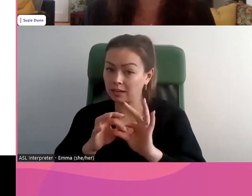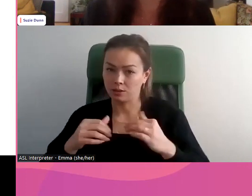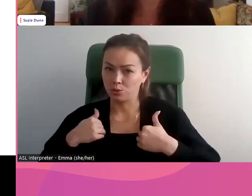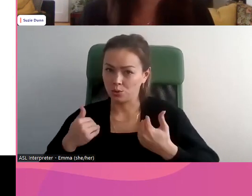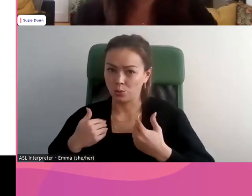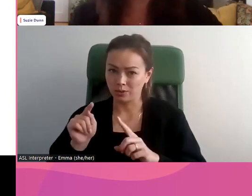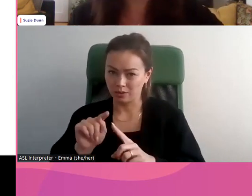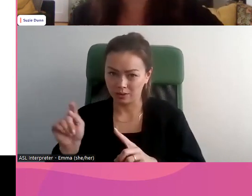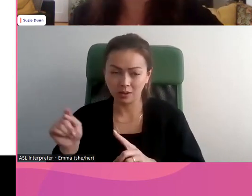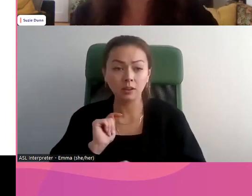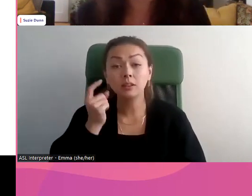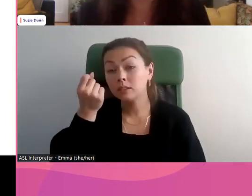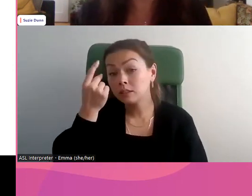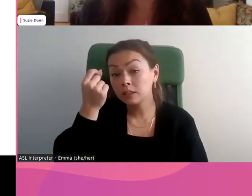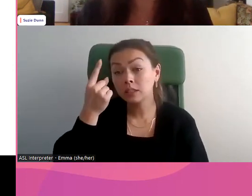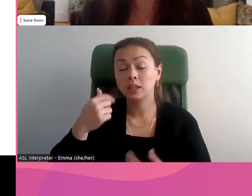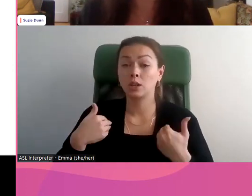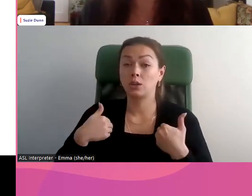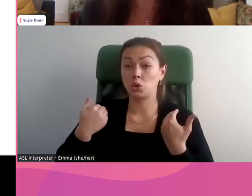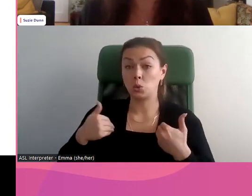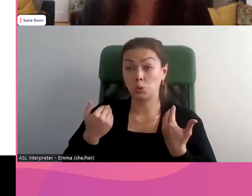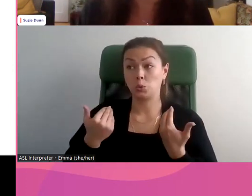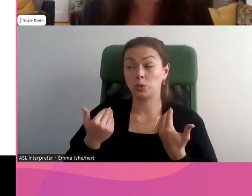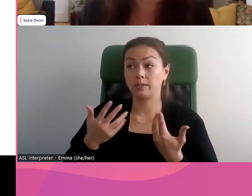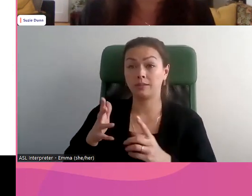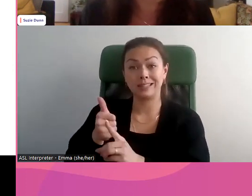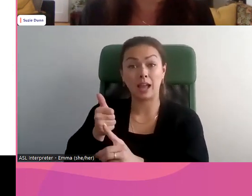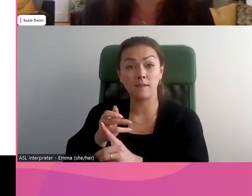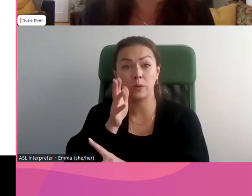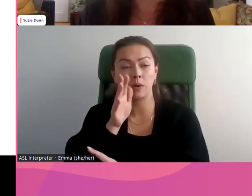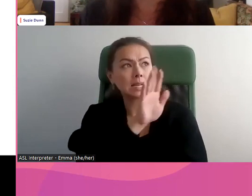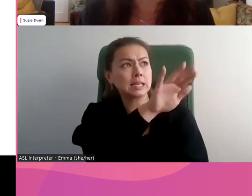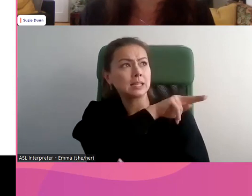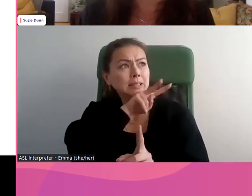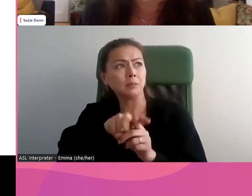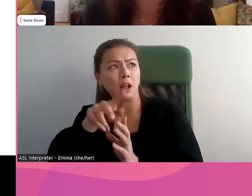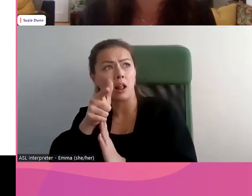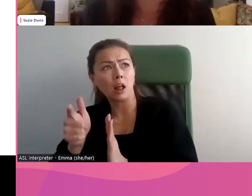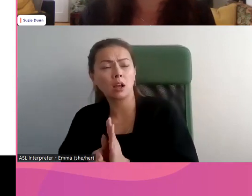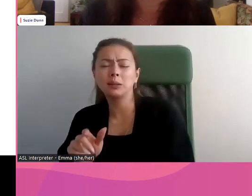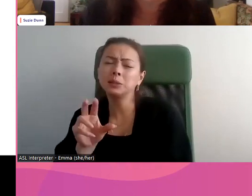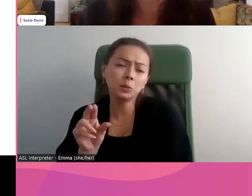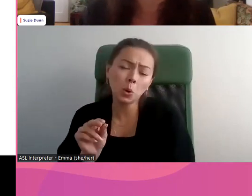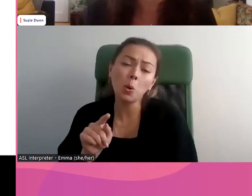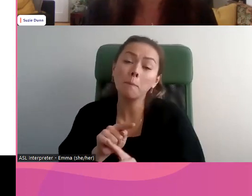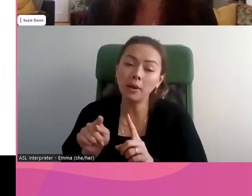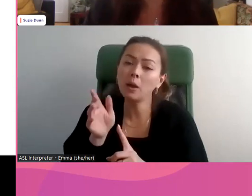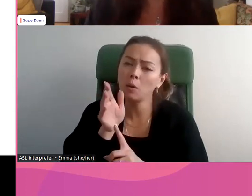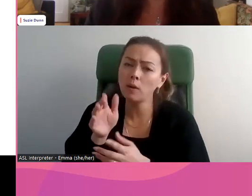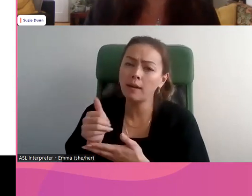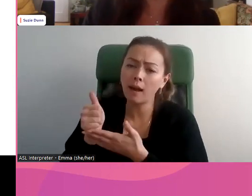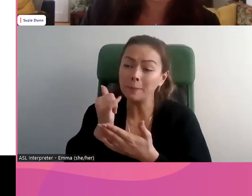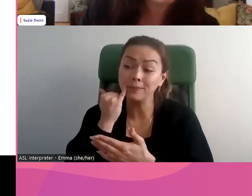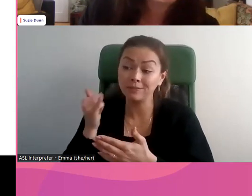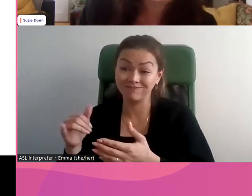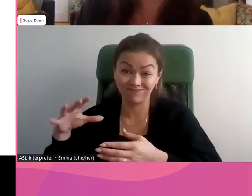Les deux ont impliqué des jeunes. Donc, encore une fois, les jeunes ne vont pas faire appel à la